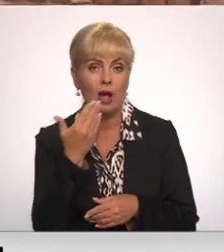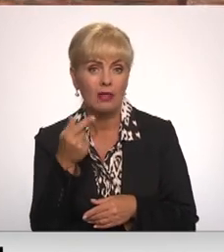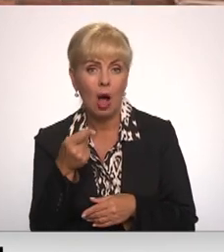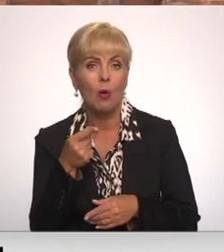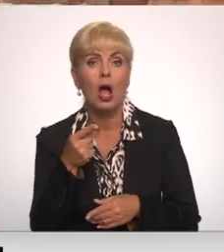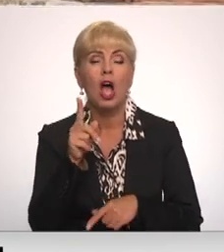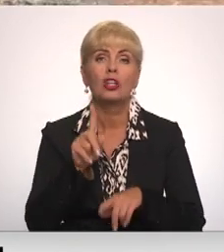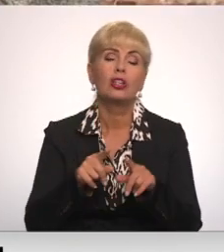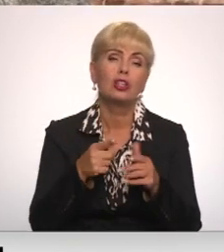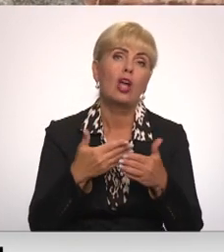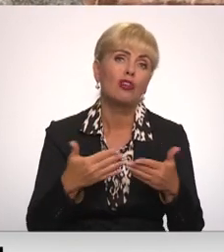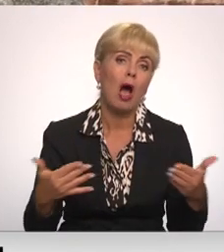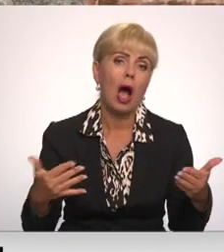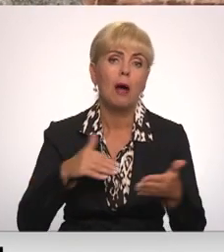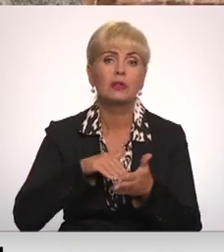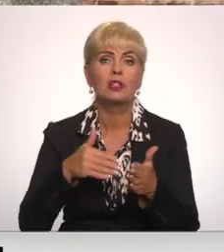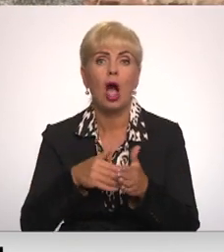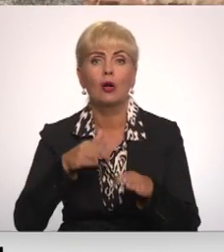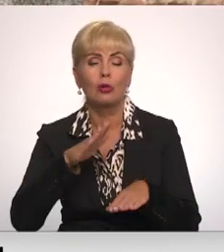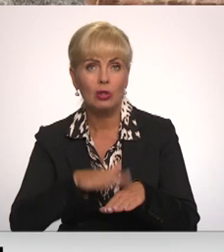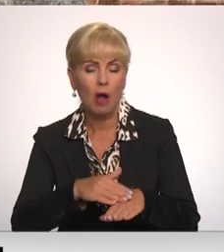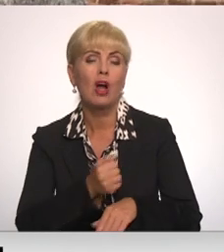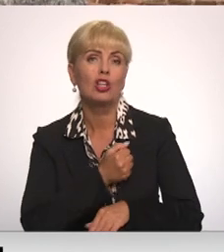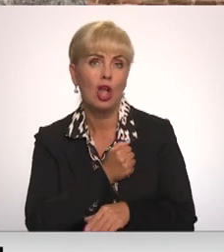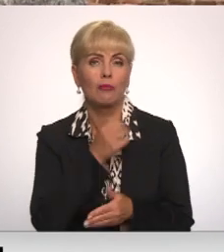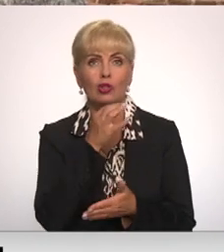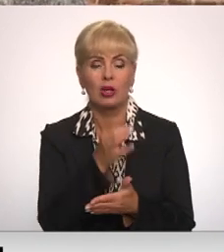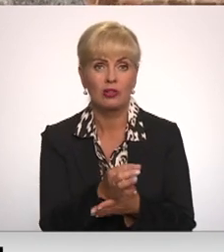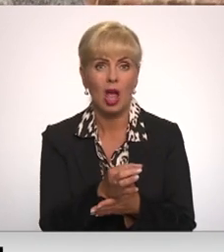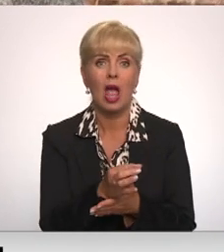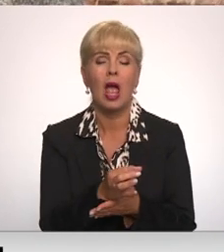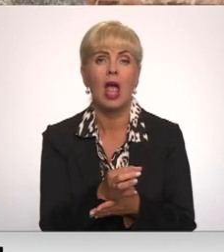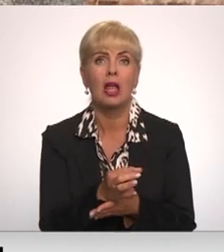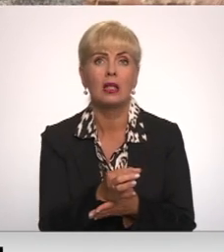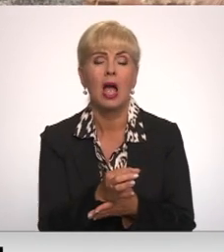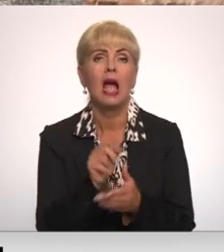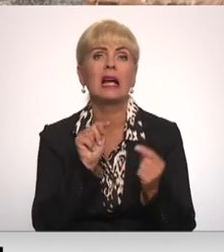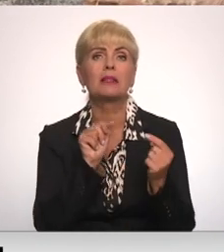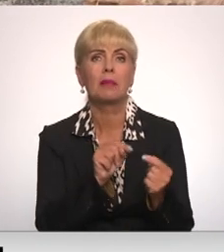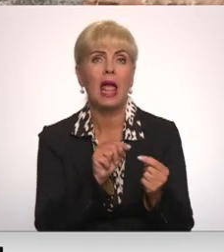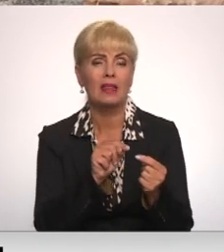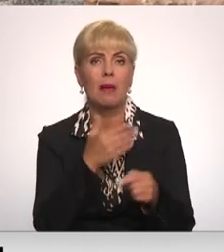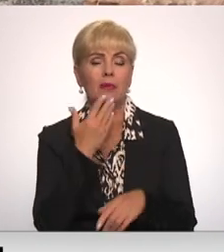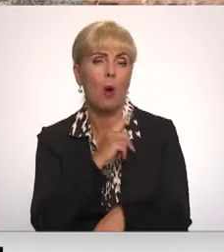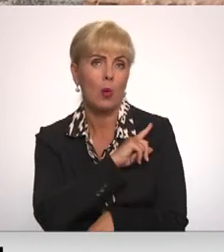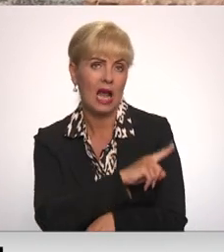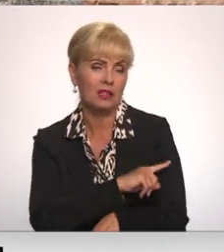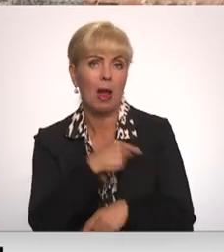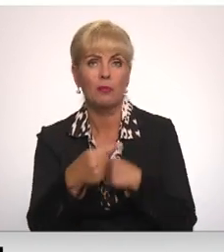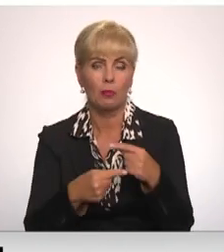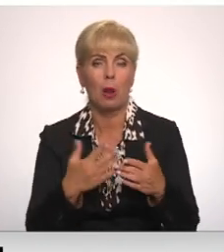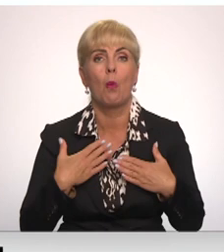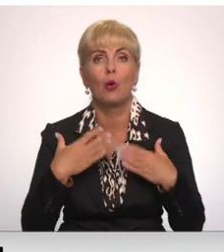Jo dažāda apstāk dēļ un arī, diemžēl, jāsaka, dažāda antisemīta dēļ, tas nav iespējams joprojām